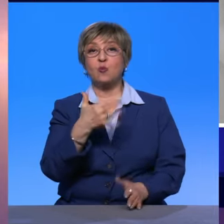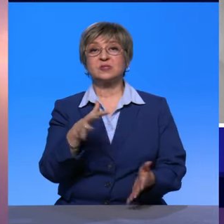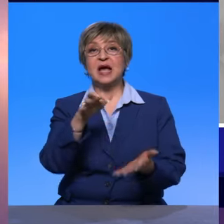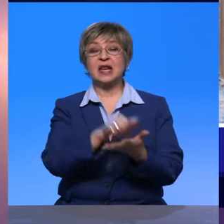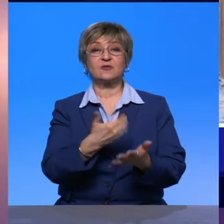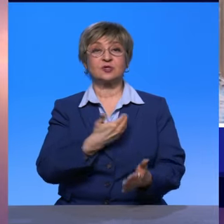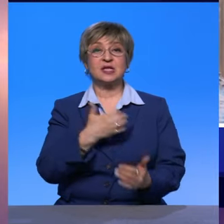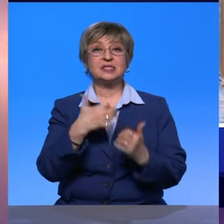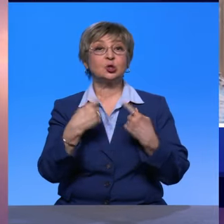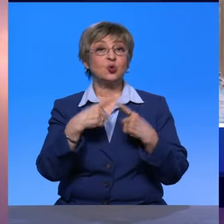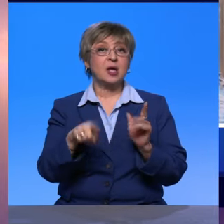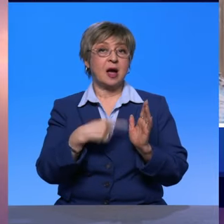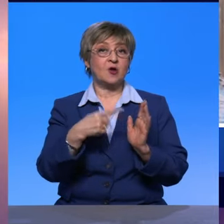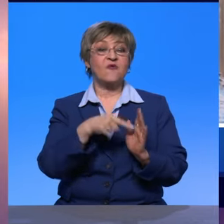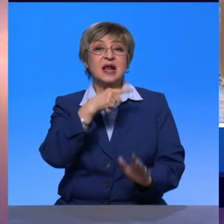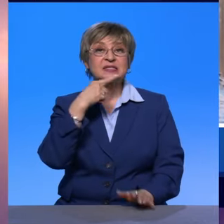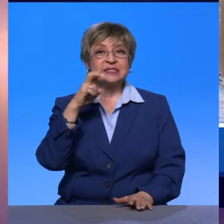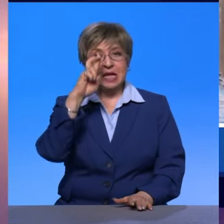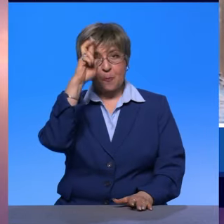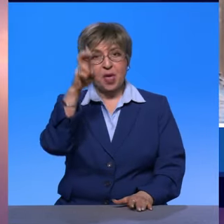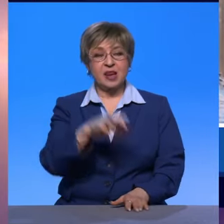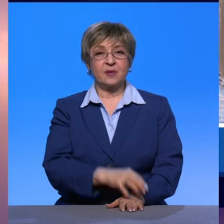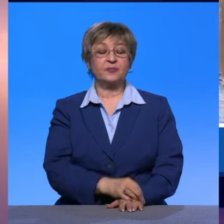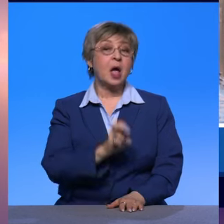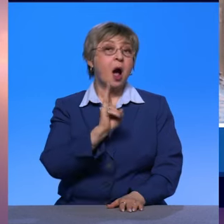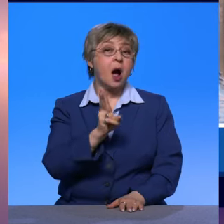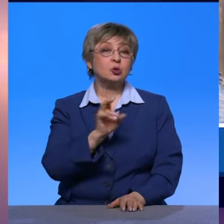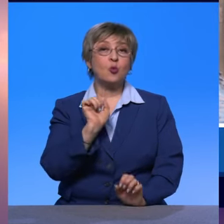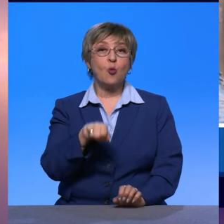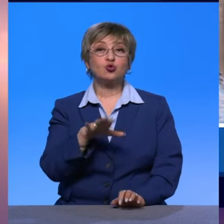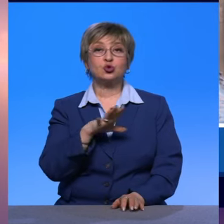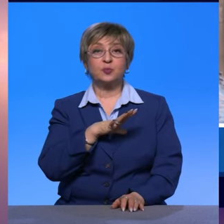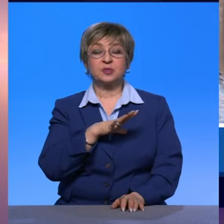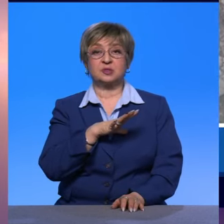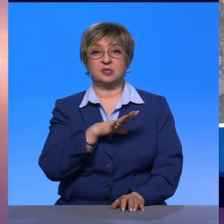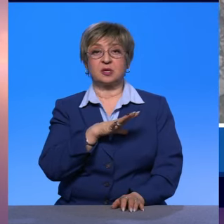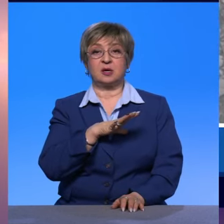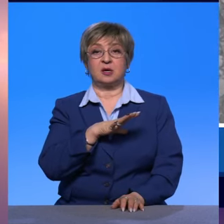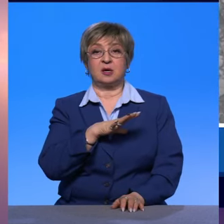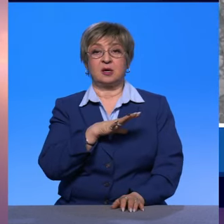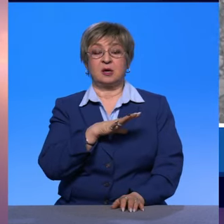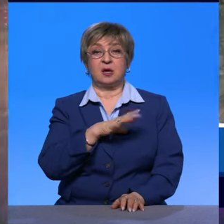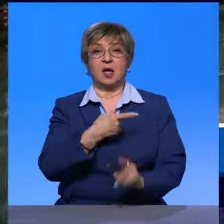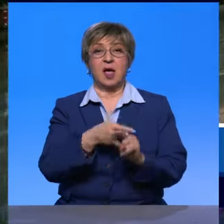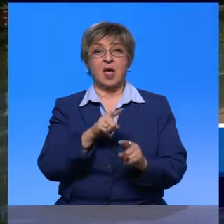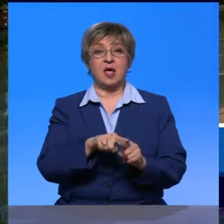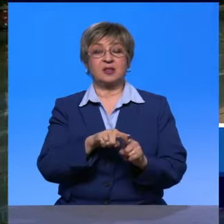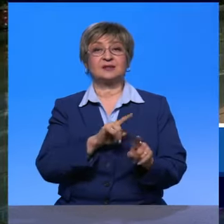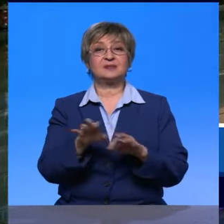городов Российской империи. А как вы считаете, а кто может быть, так скажем, оператором этой деятельности?